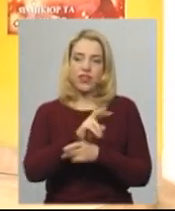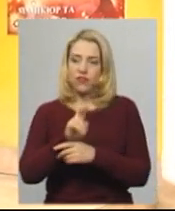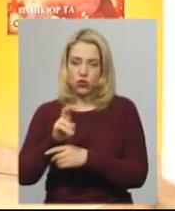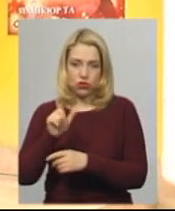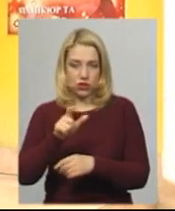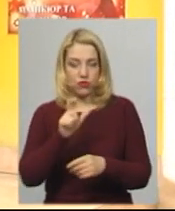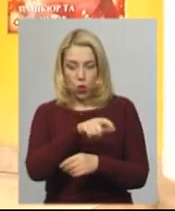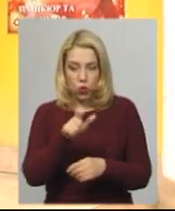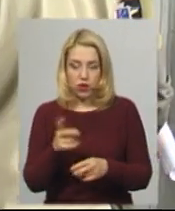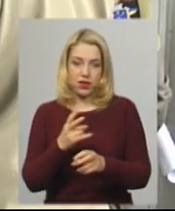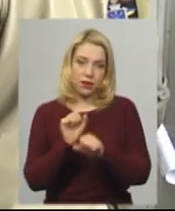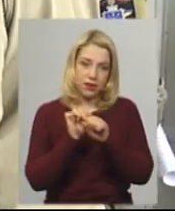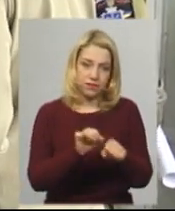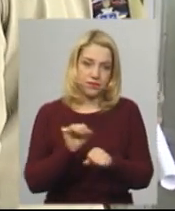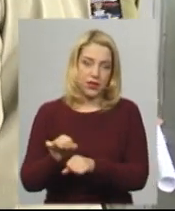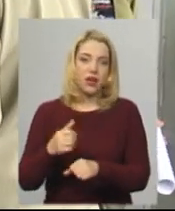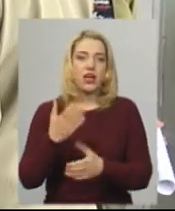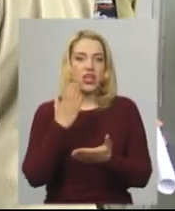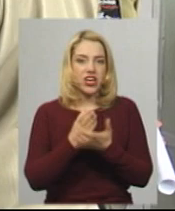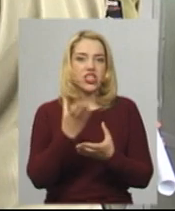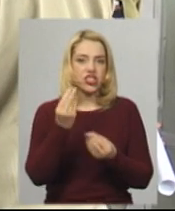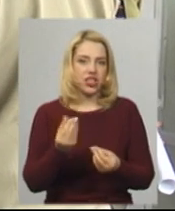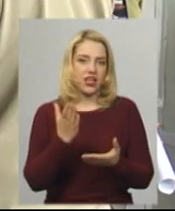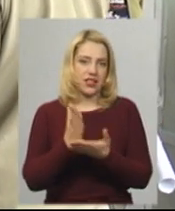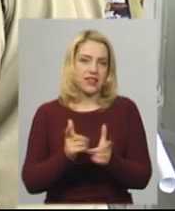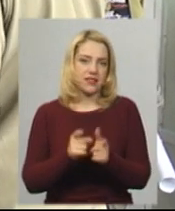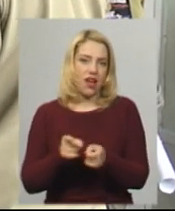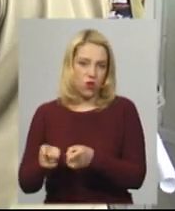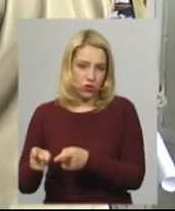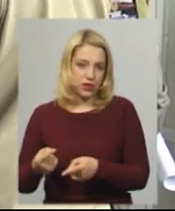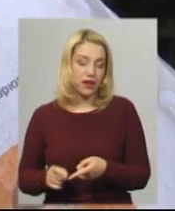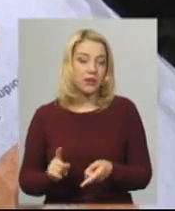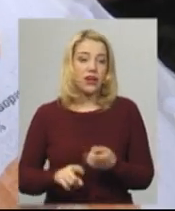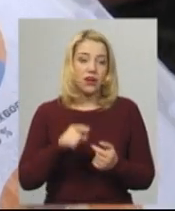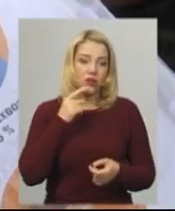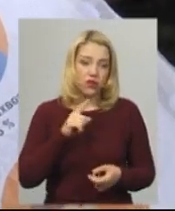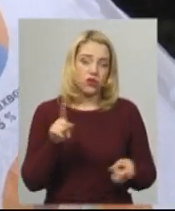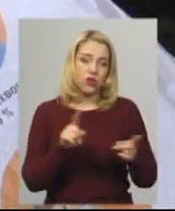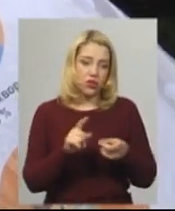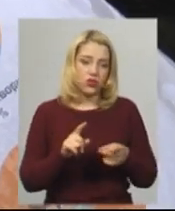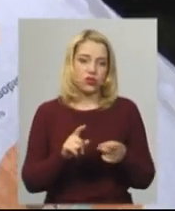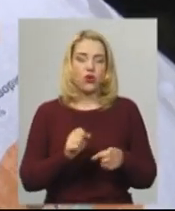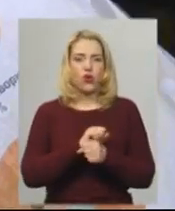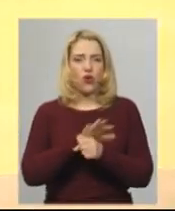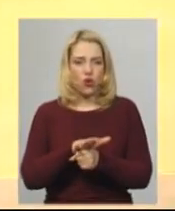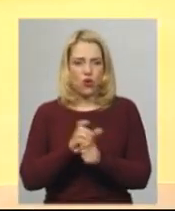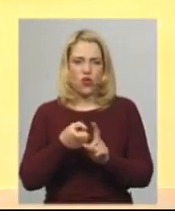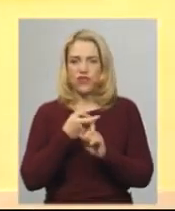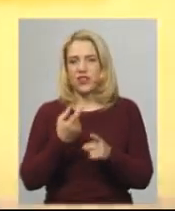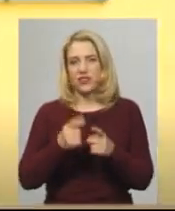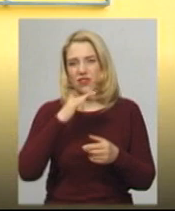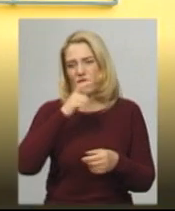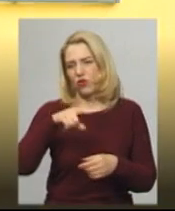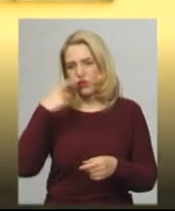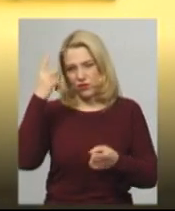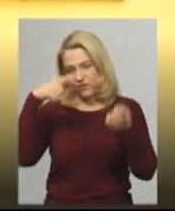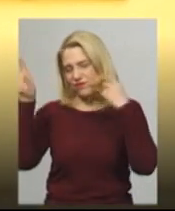ще під загрозою. Інспектори додають, серед хмельничан трапляються такі, які вважають коронавірус та пандемію вигадкою. Більшість